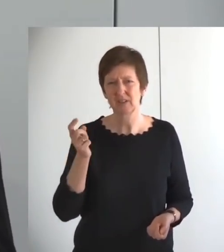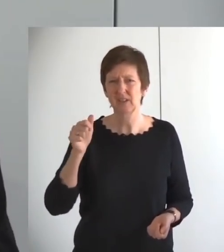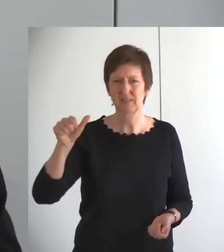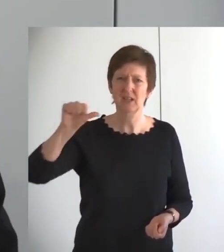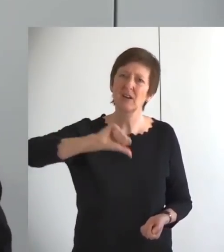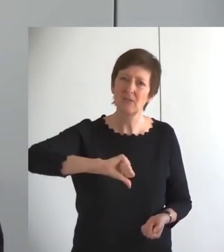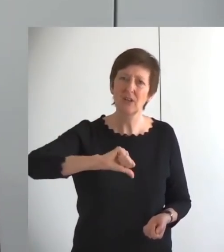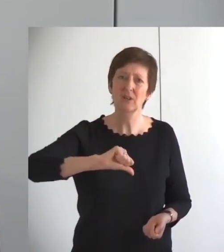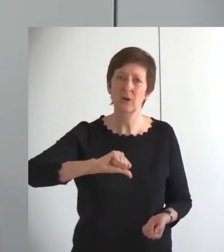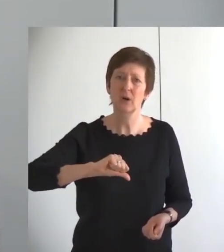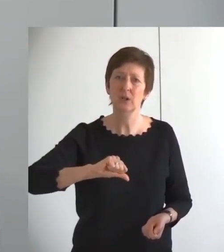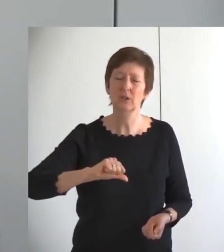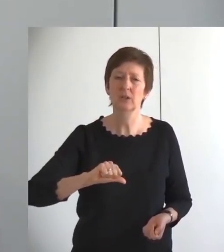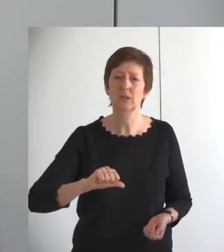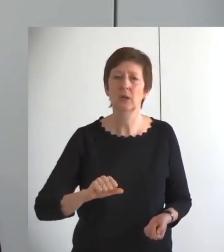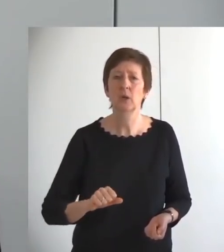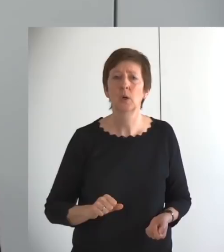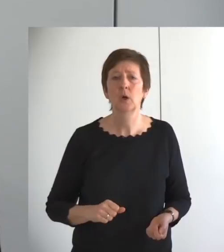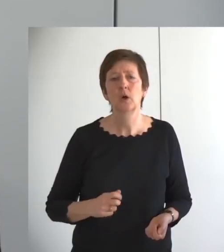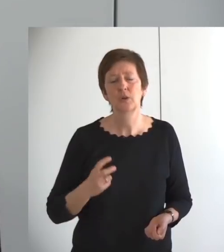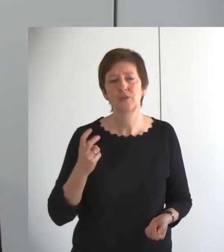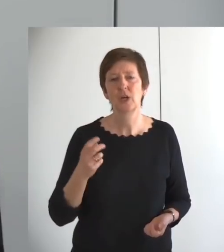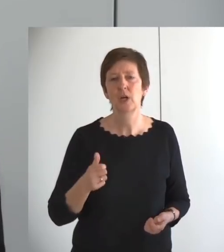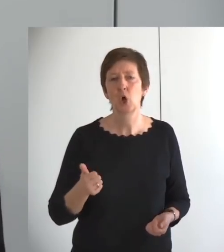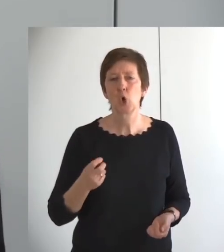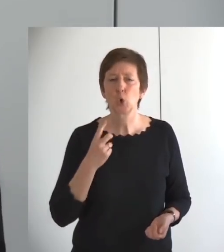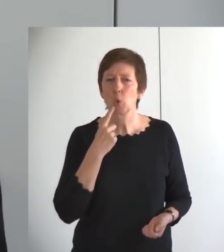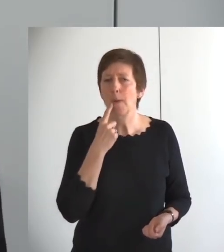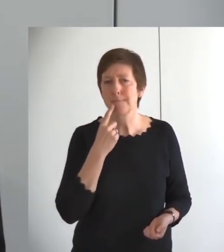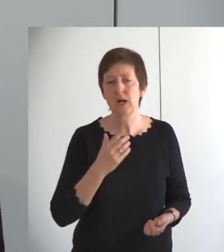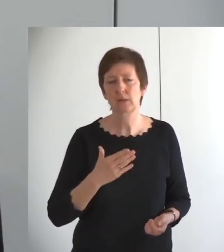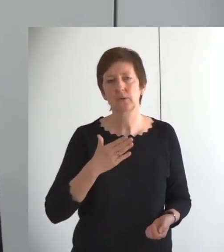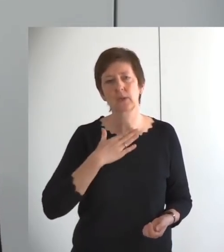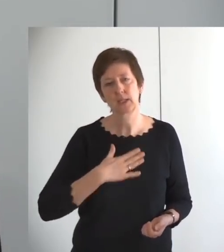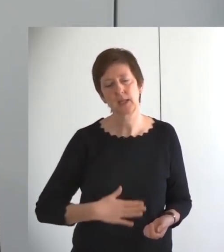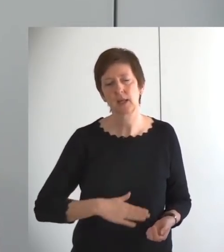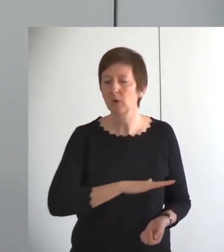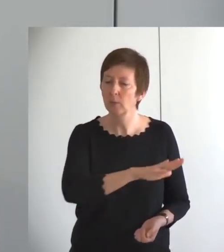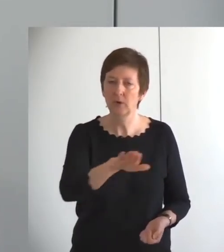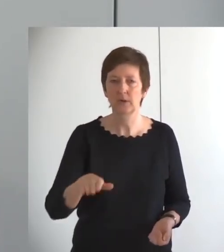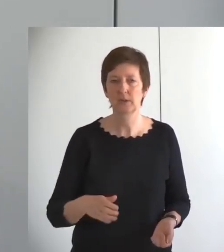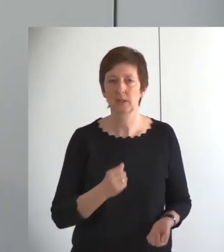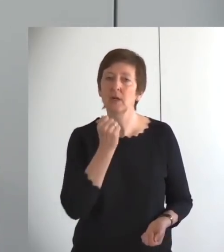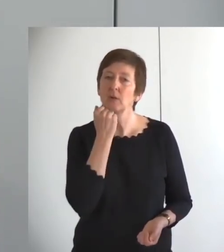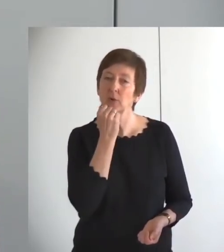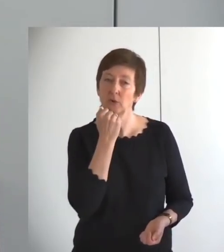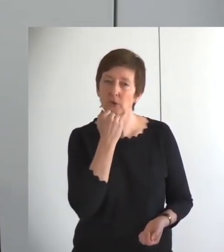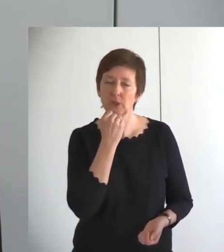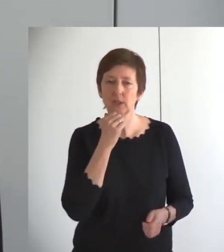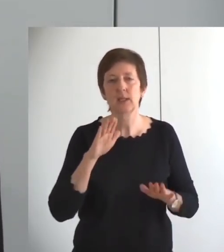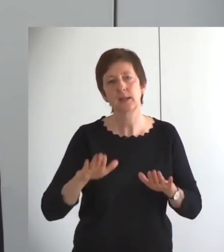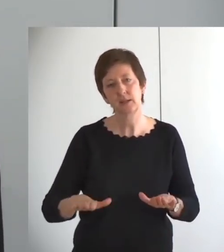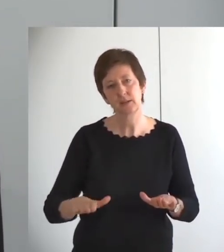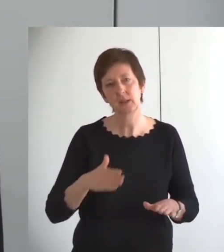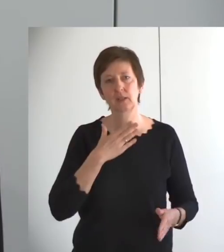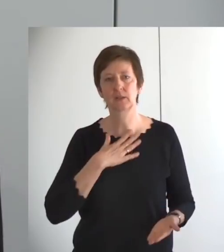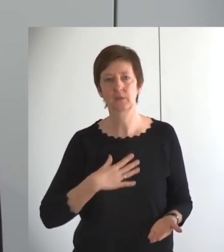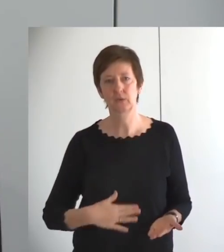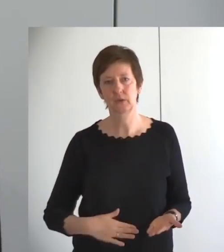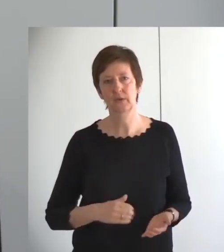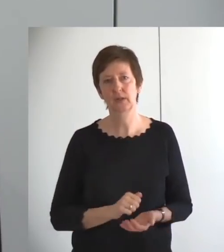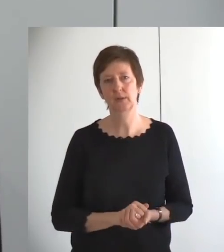und dass wir uns gerne um euch kümmern. Ich wünsche euch von ganzem Herzen einen gesegneten Sonntag.